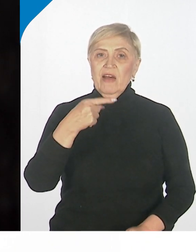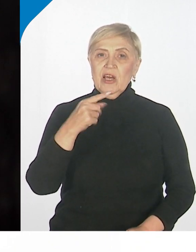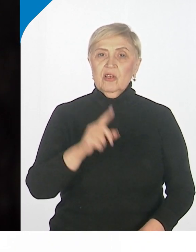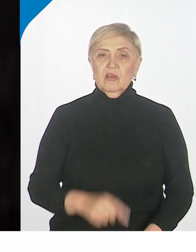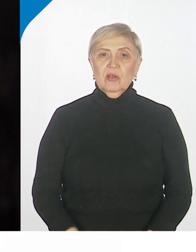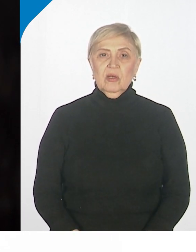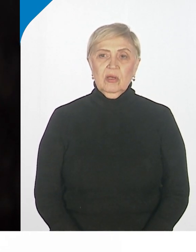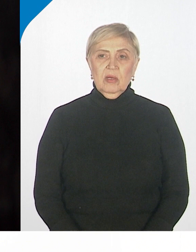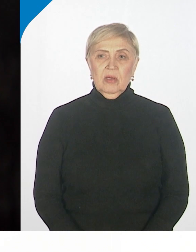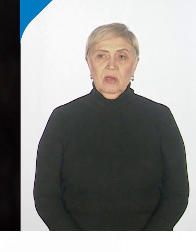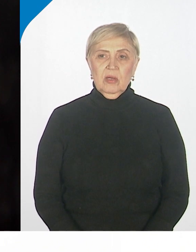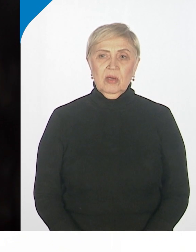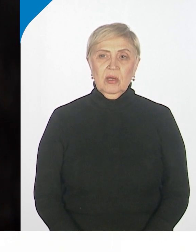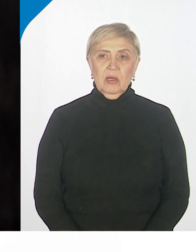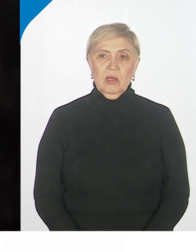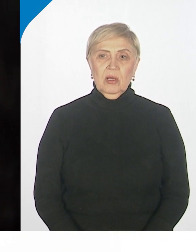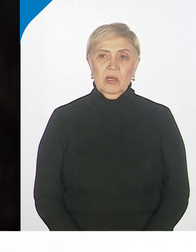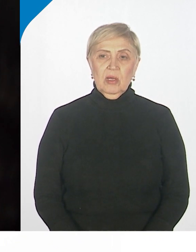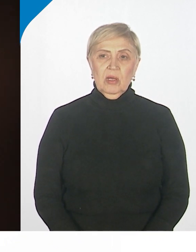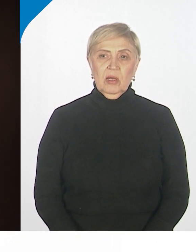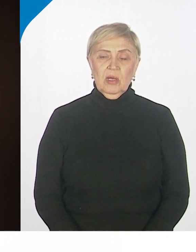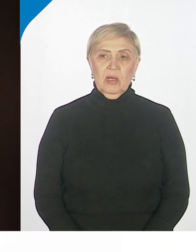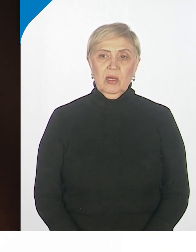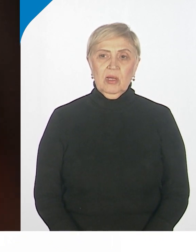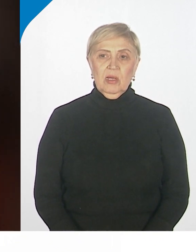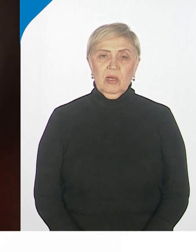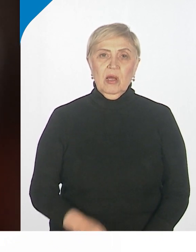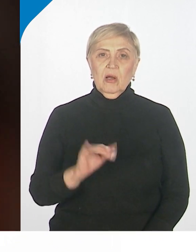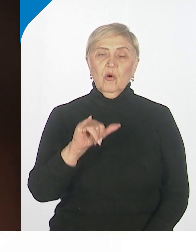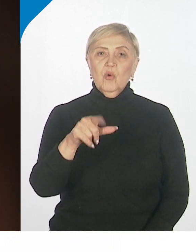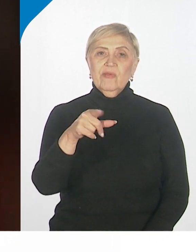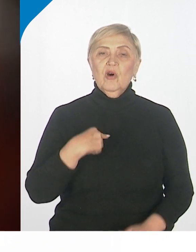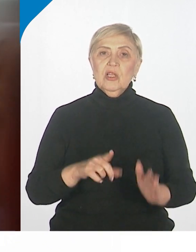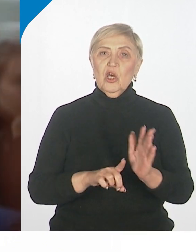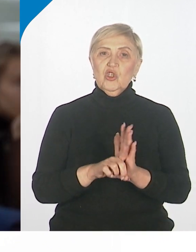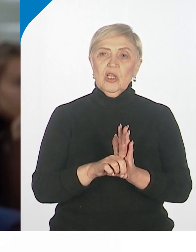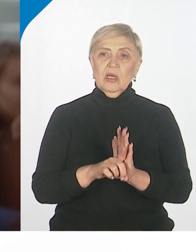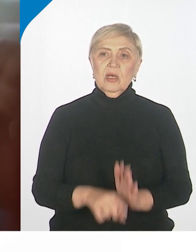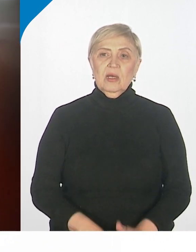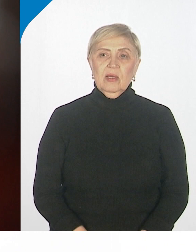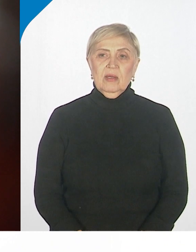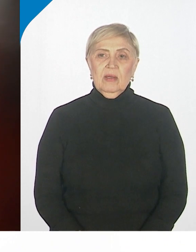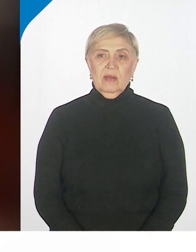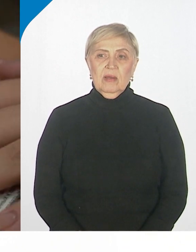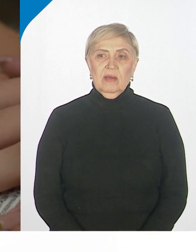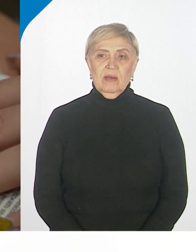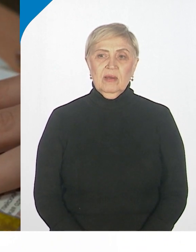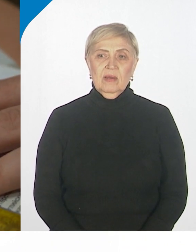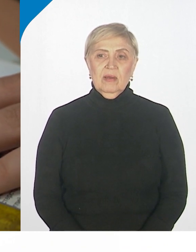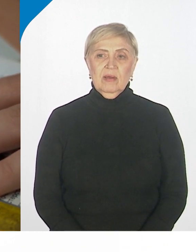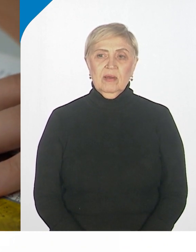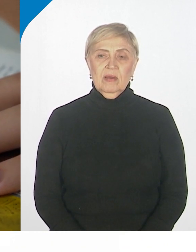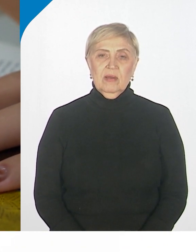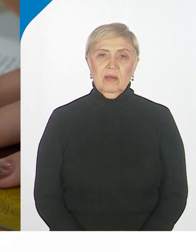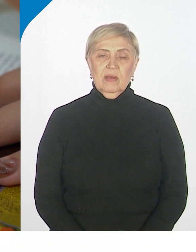щурится, как он неуверенный, как у него начинают там нижние зубы дрожать, там, ну,